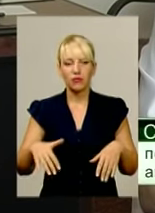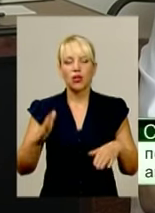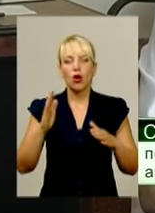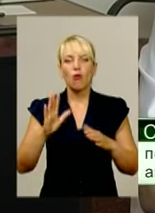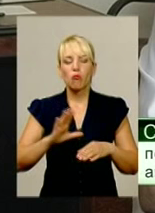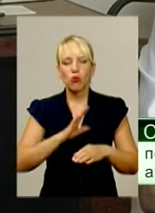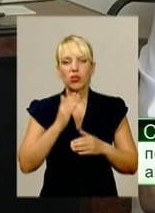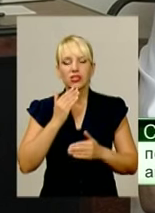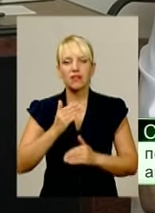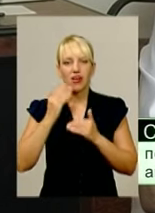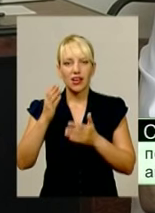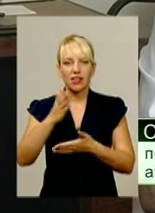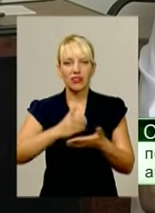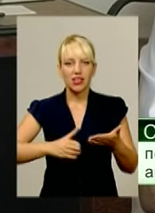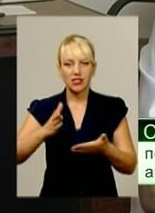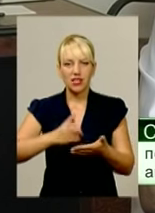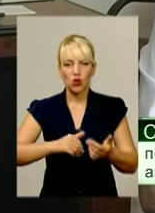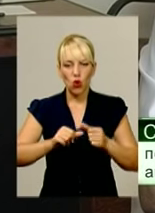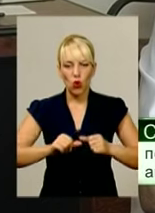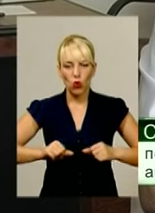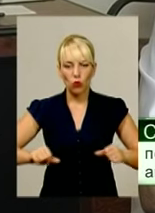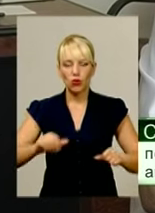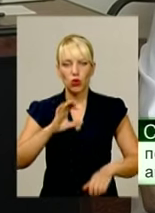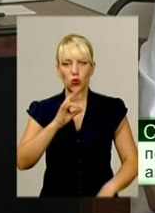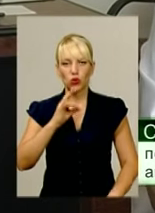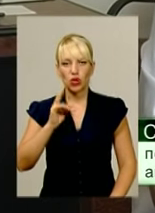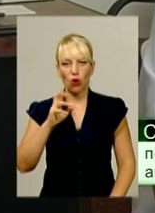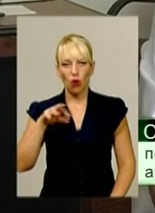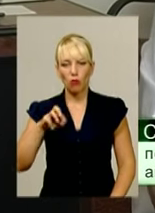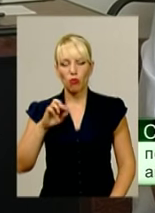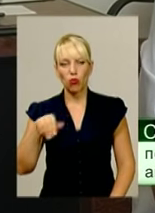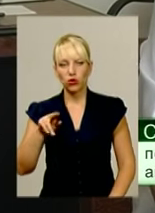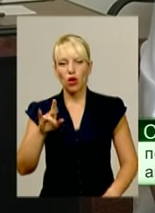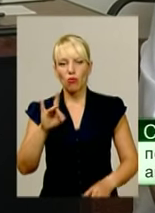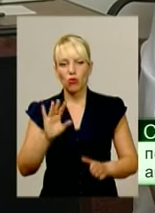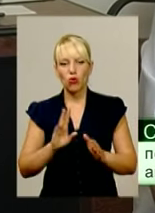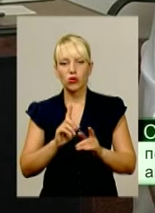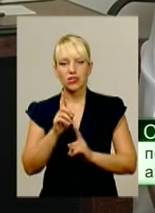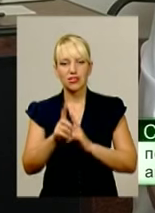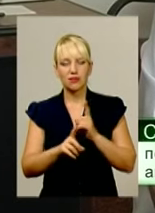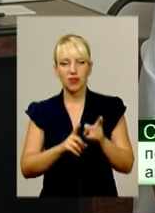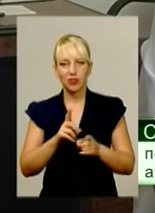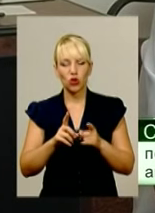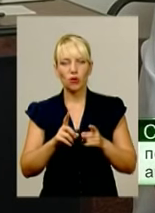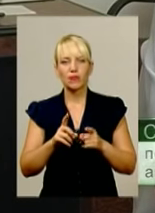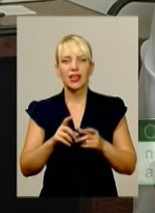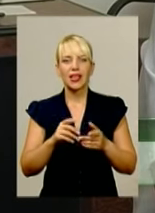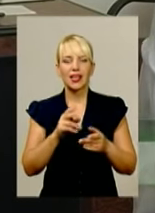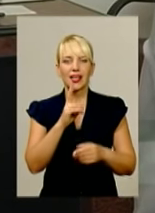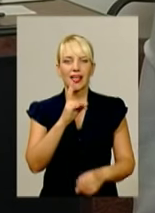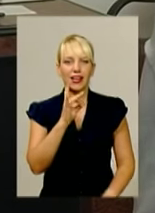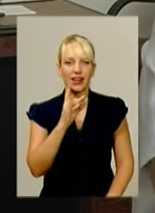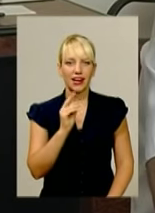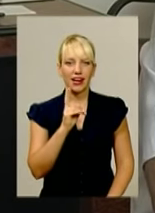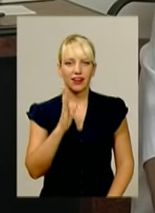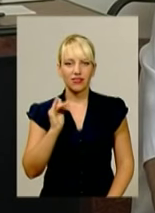ліквідаційної комісії по «Юнікобуду» про зміну реквізитів, щоб надати їм реквізити,